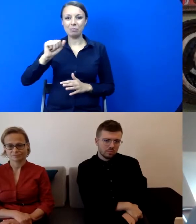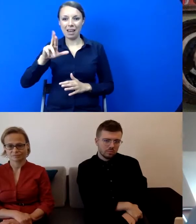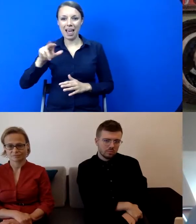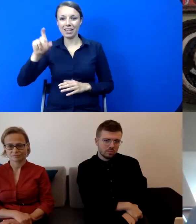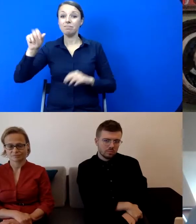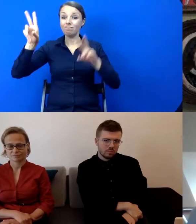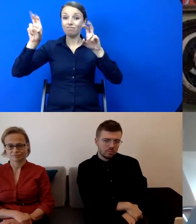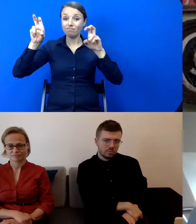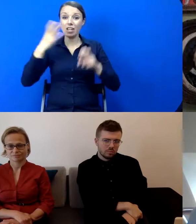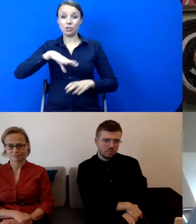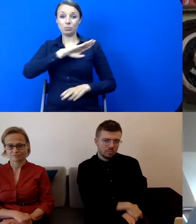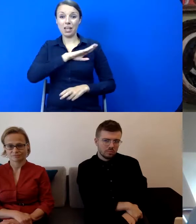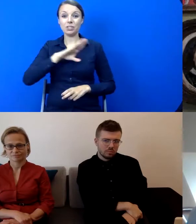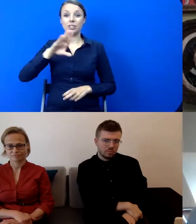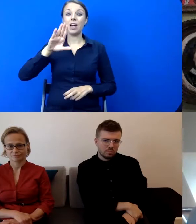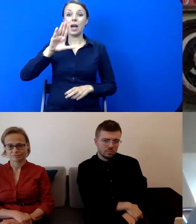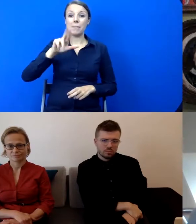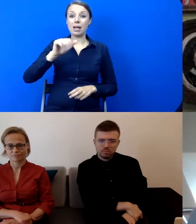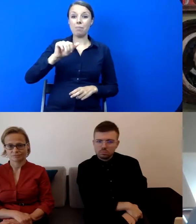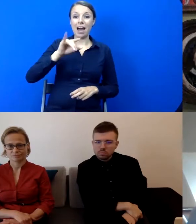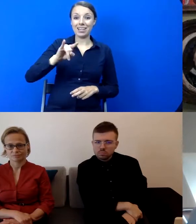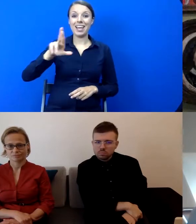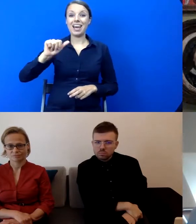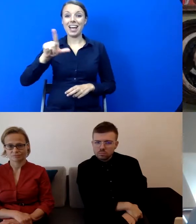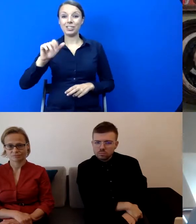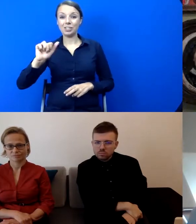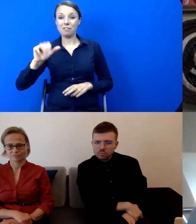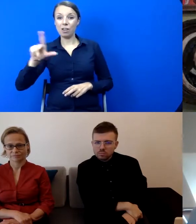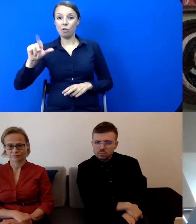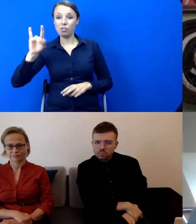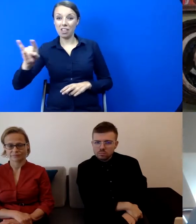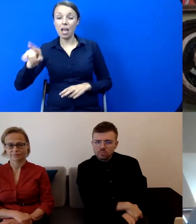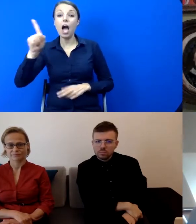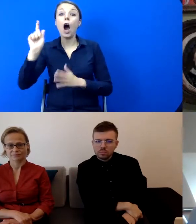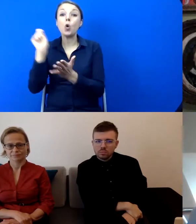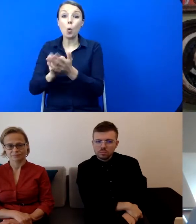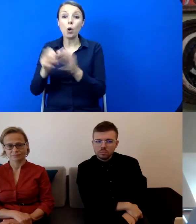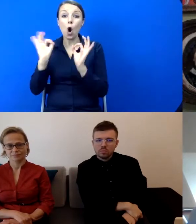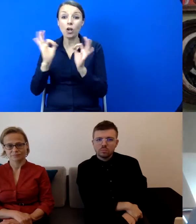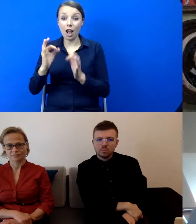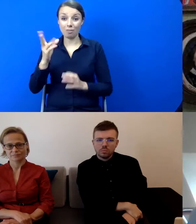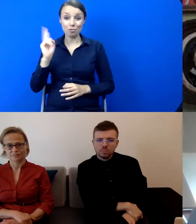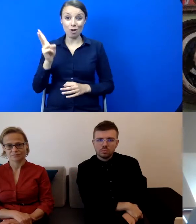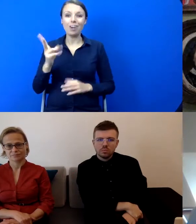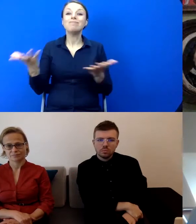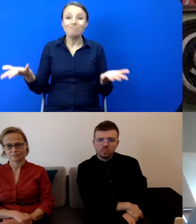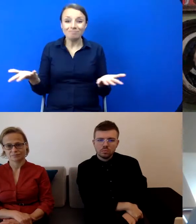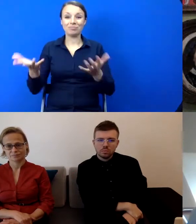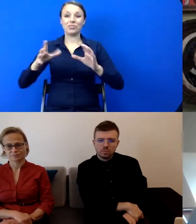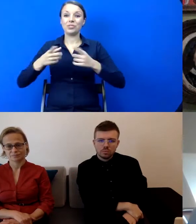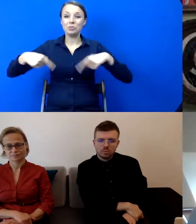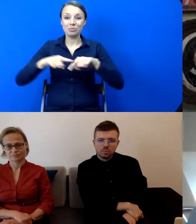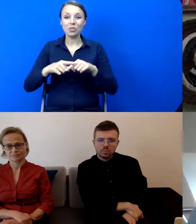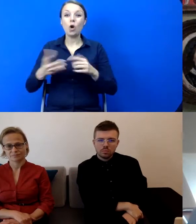oryginalny obraz Zimlera, był pierwszym zakupionym przez Towarzystwo Zachęce Sztuk Pięknych do własnej tej pierwszej kolekcji.